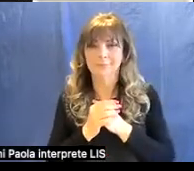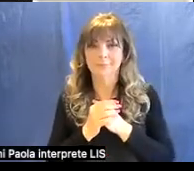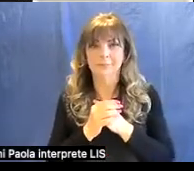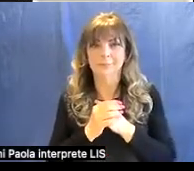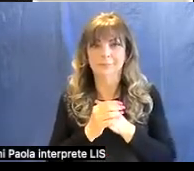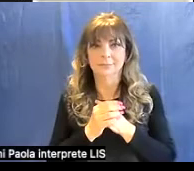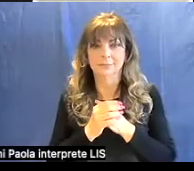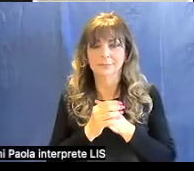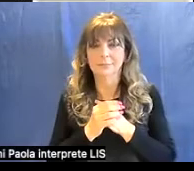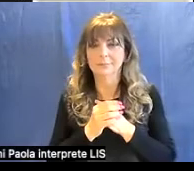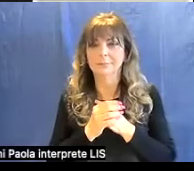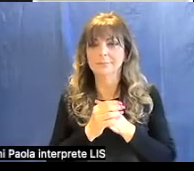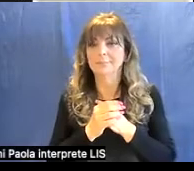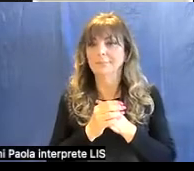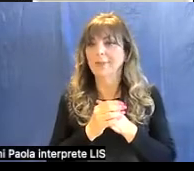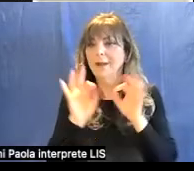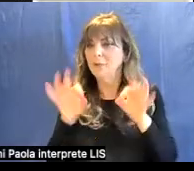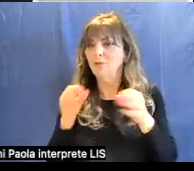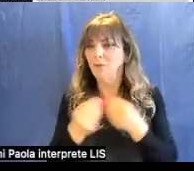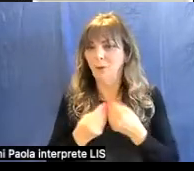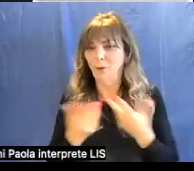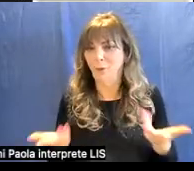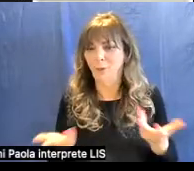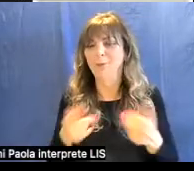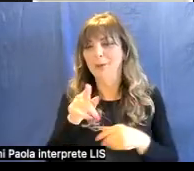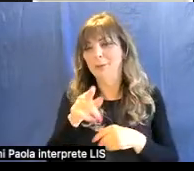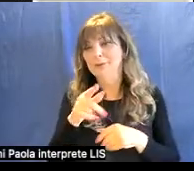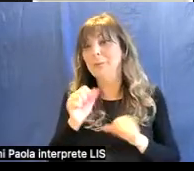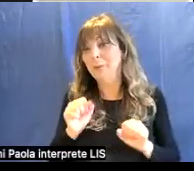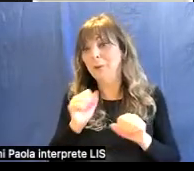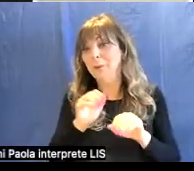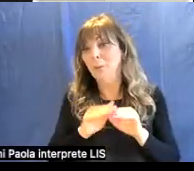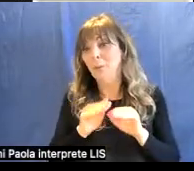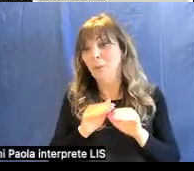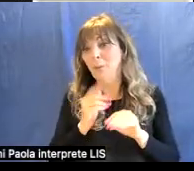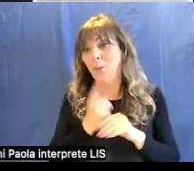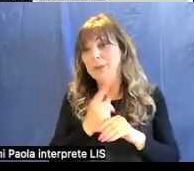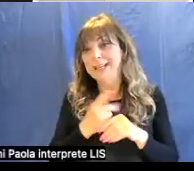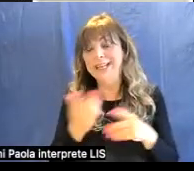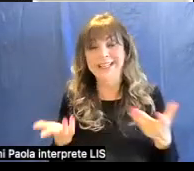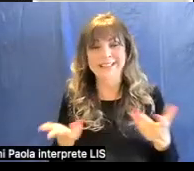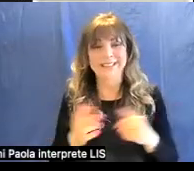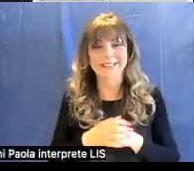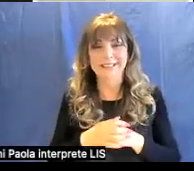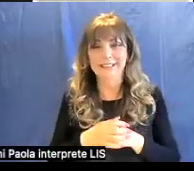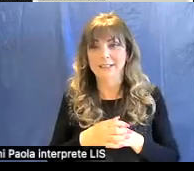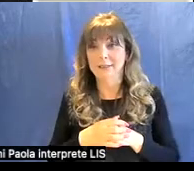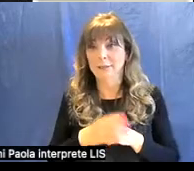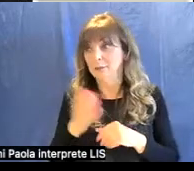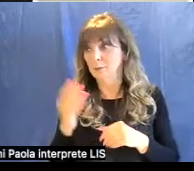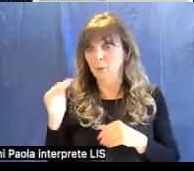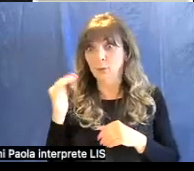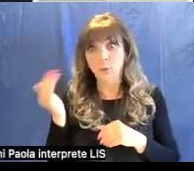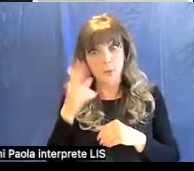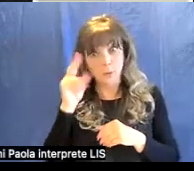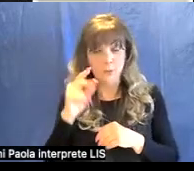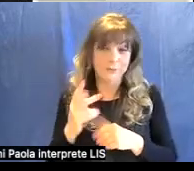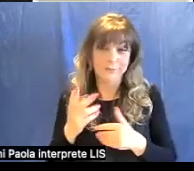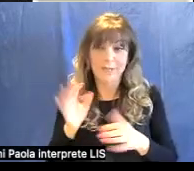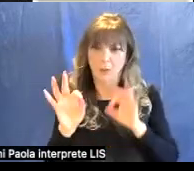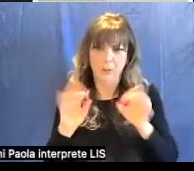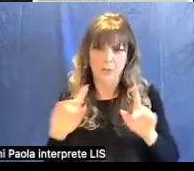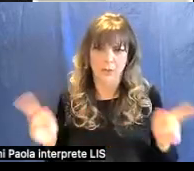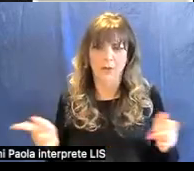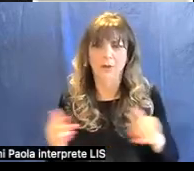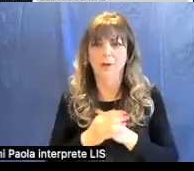Come raggiungere la villa? Questo può essere utile anche, so che non tutti magari la conoscono quindi con l